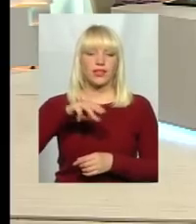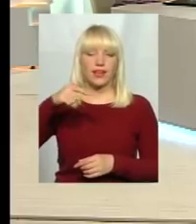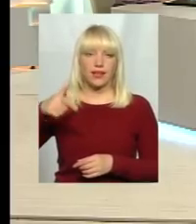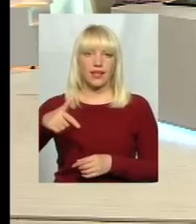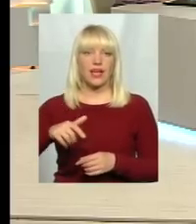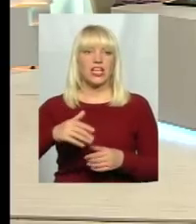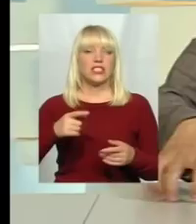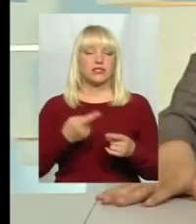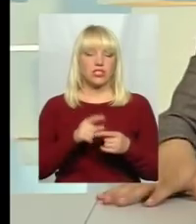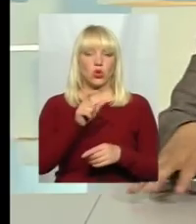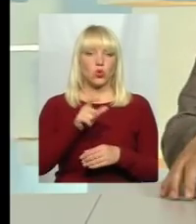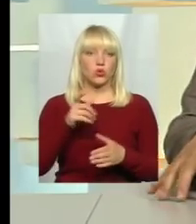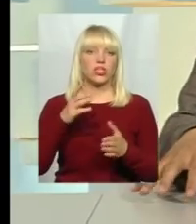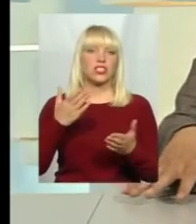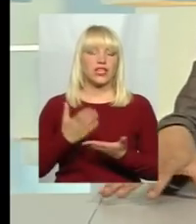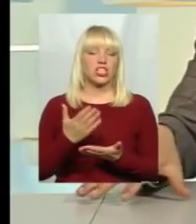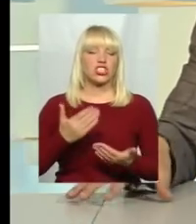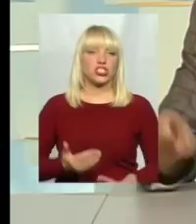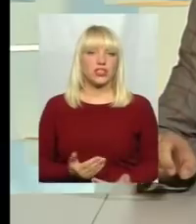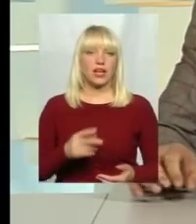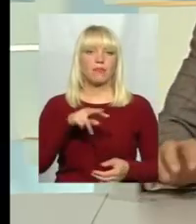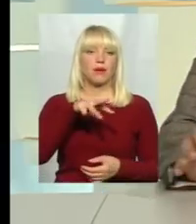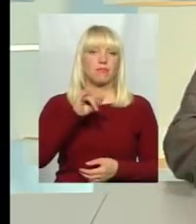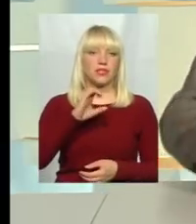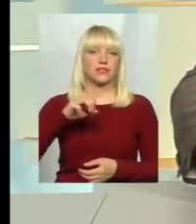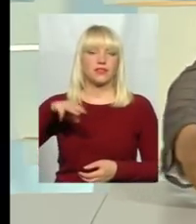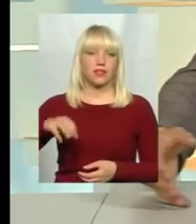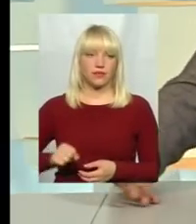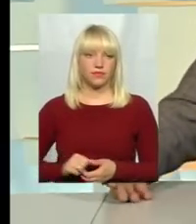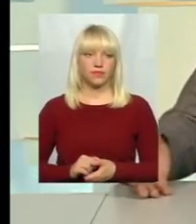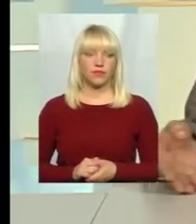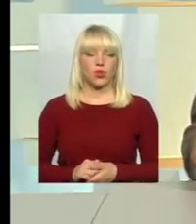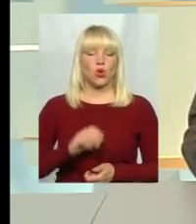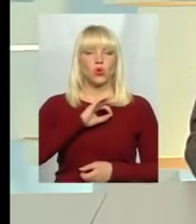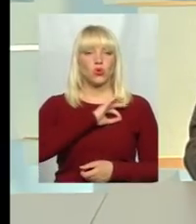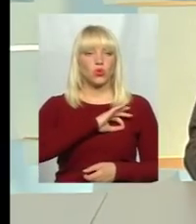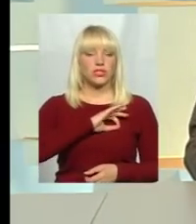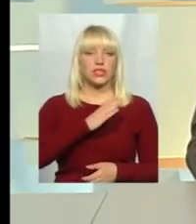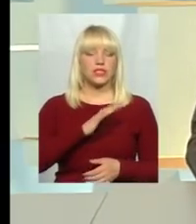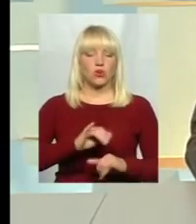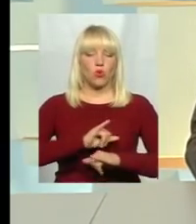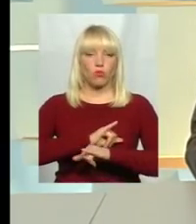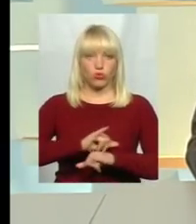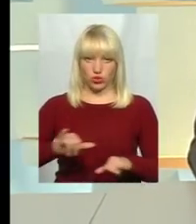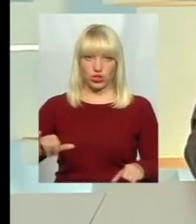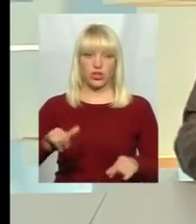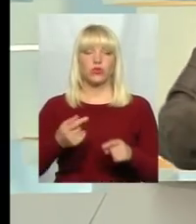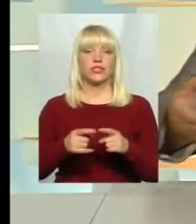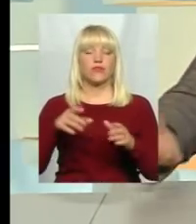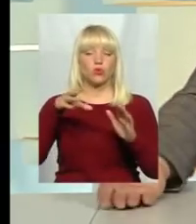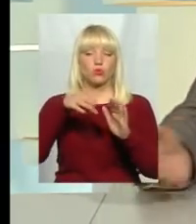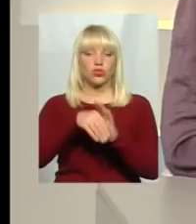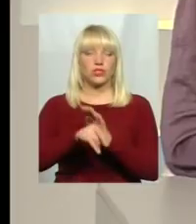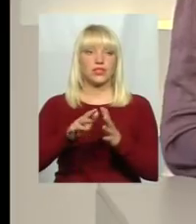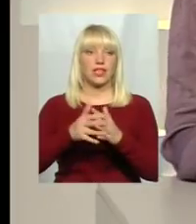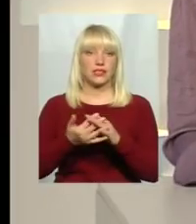міста, а громади. Жителі Славутської ОТГ, юрисдикція якої поширюється в тому числі на це село, де вони